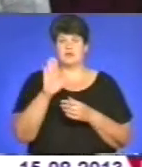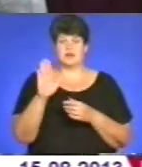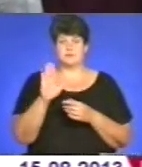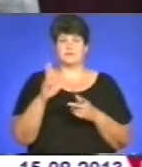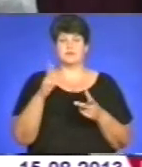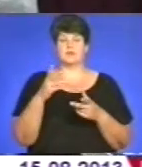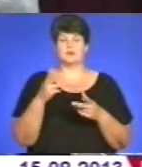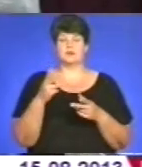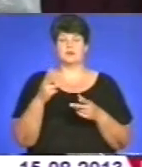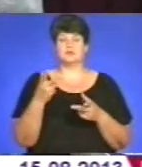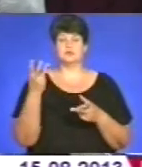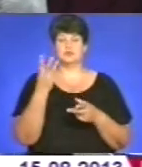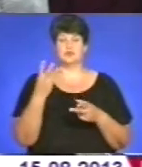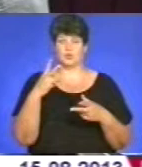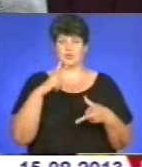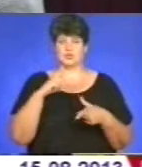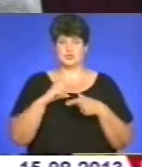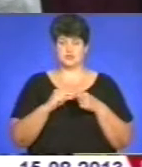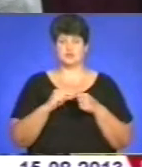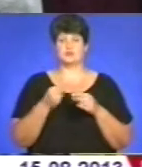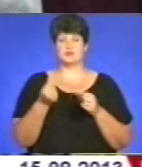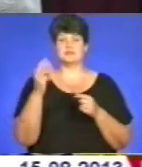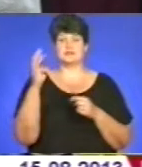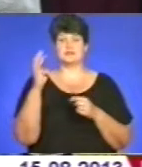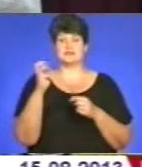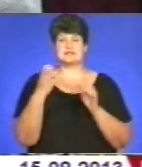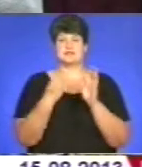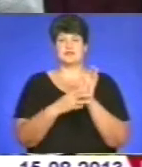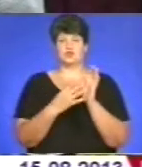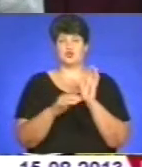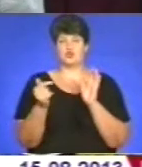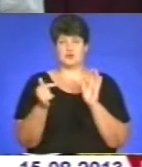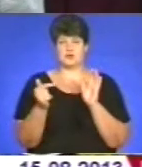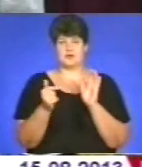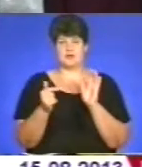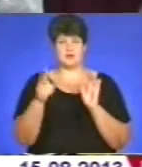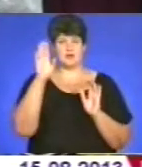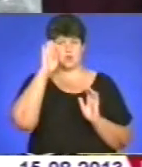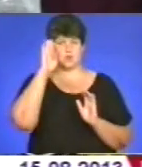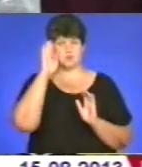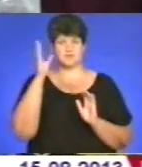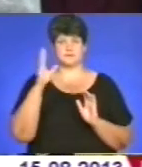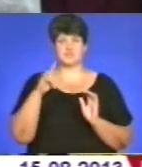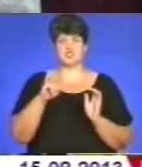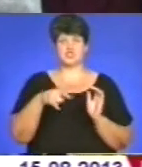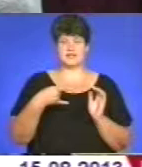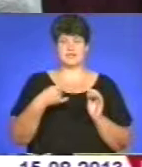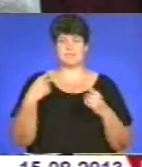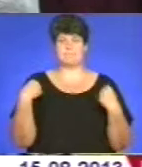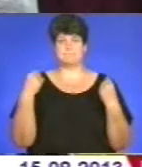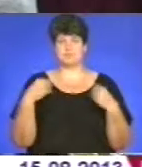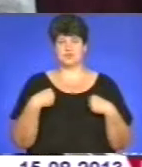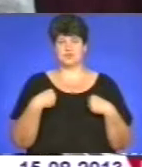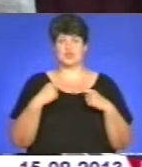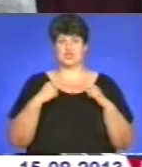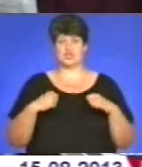хлопчиків коштує 390 гривень, щоб купити в середньому. Штани, піджачок і